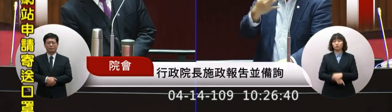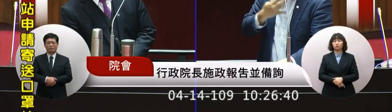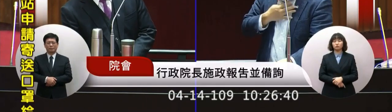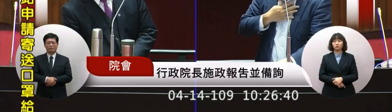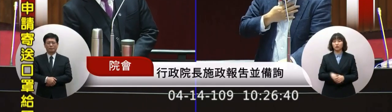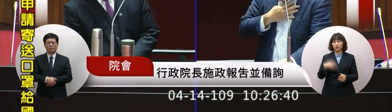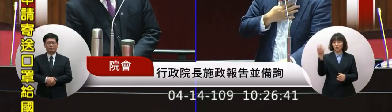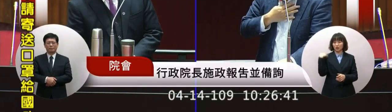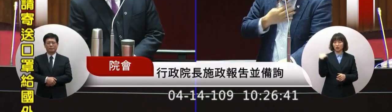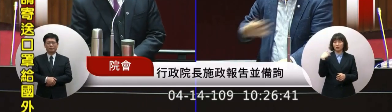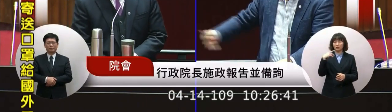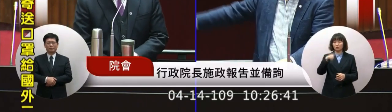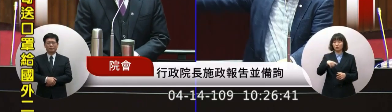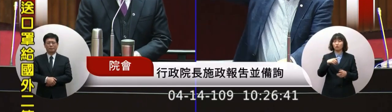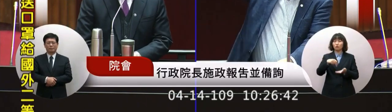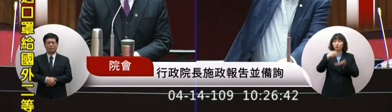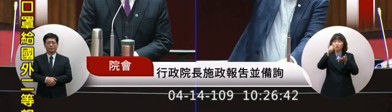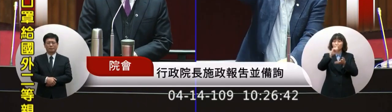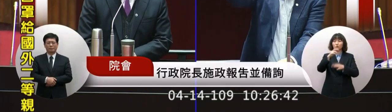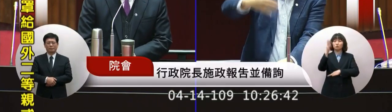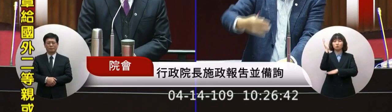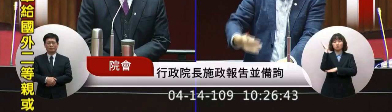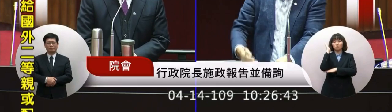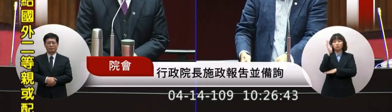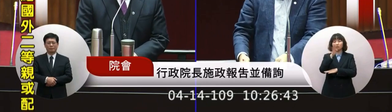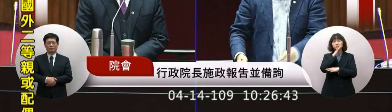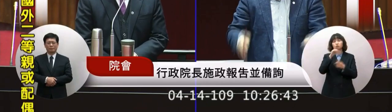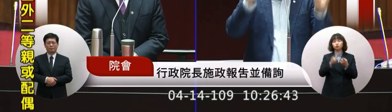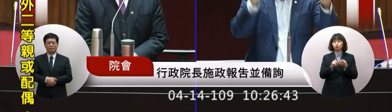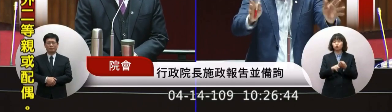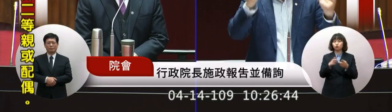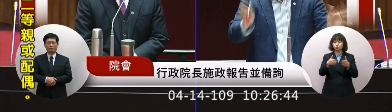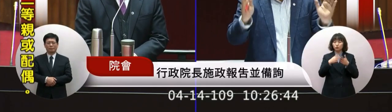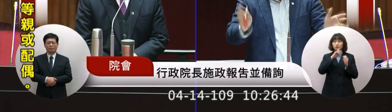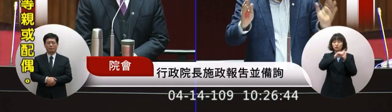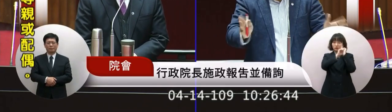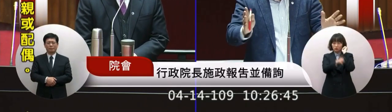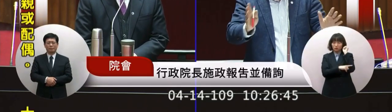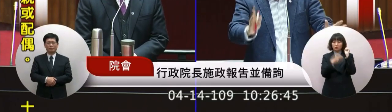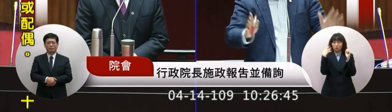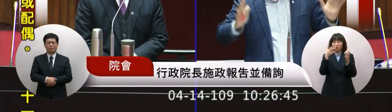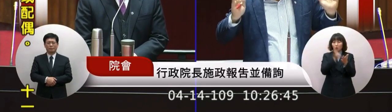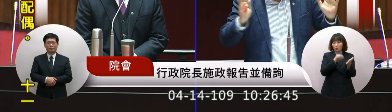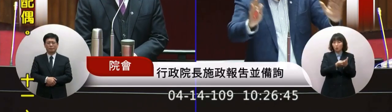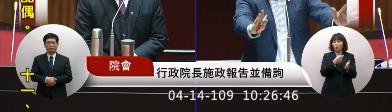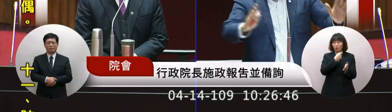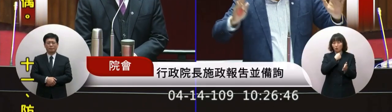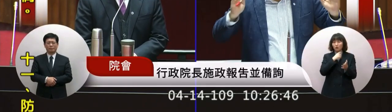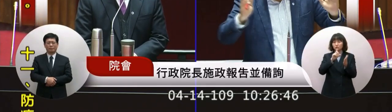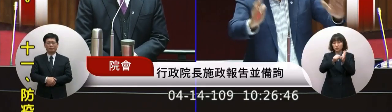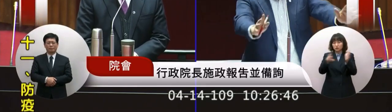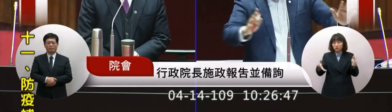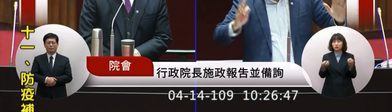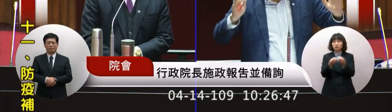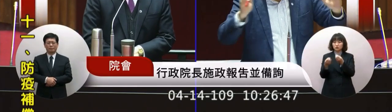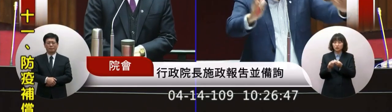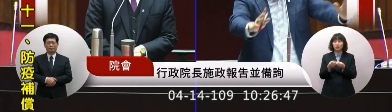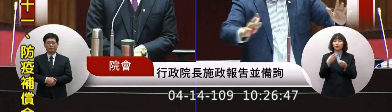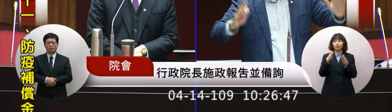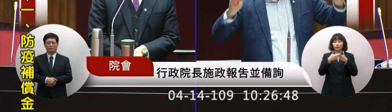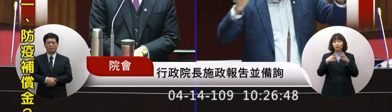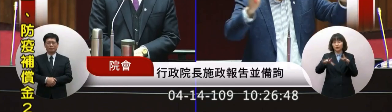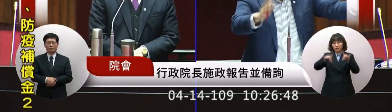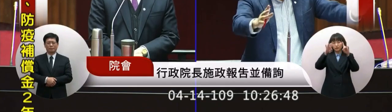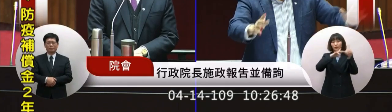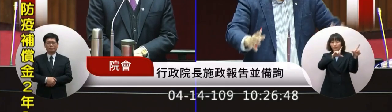這我跟他協調有中的我們的政府都跟協調有中的他說這個新法很嚴沒錯這個反衝期大家來配